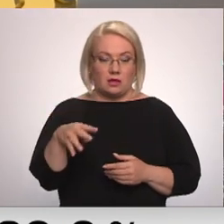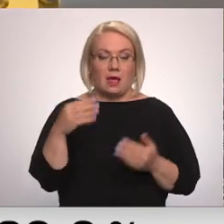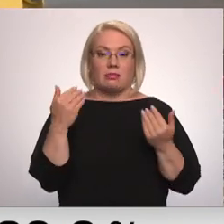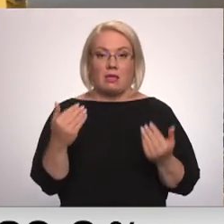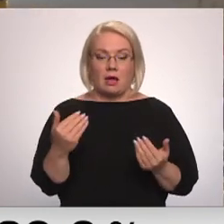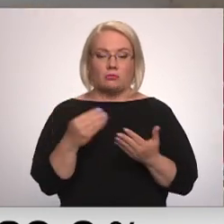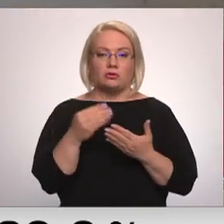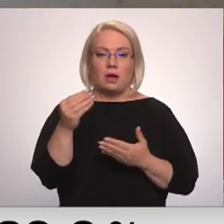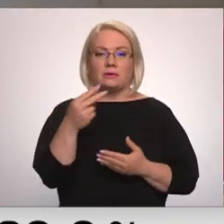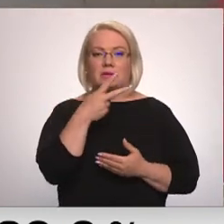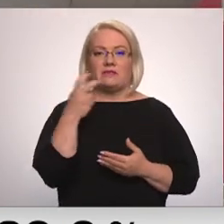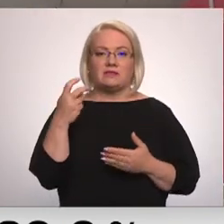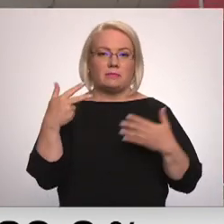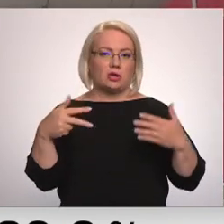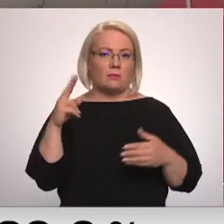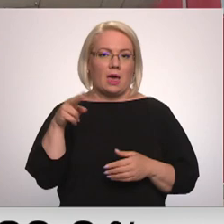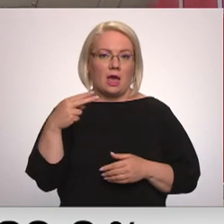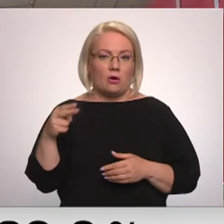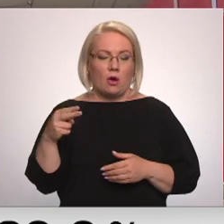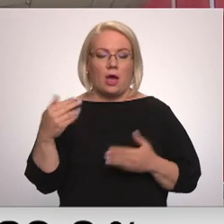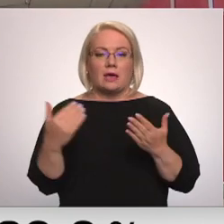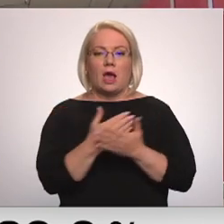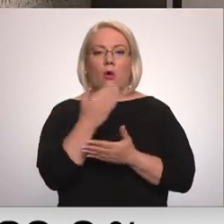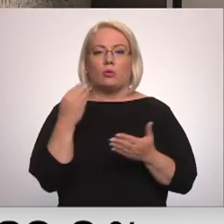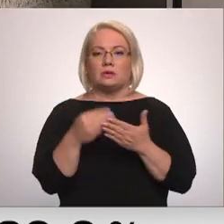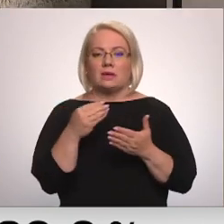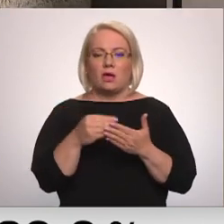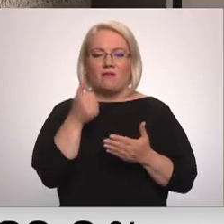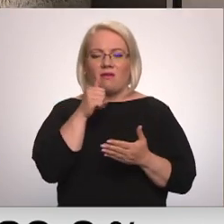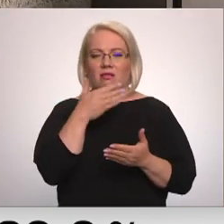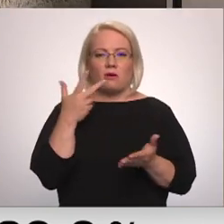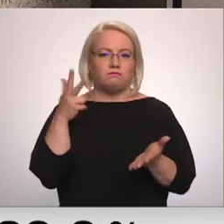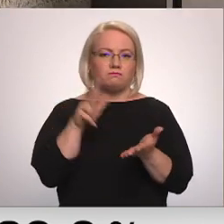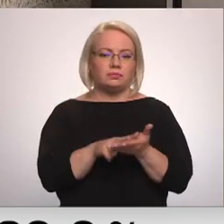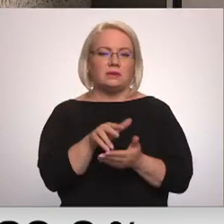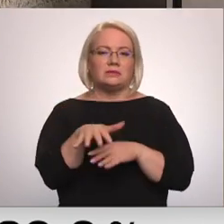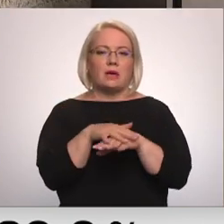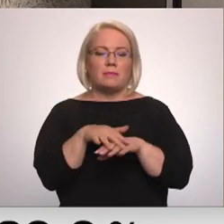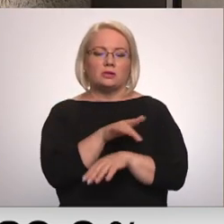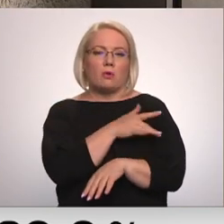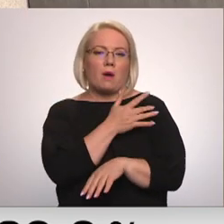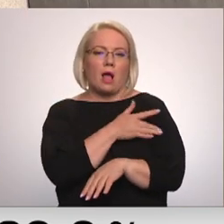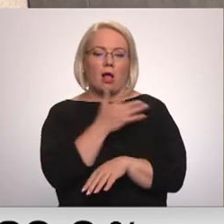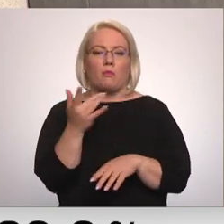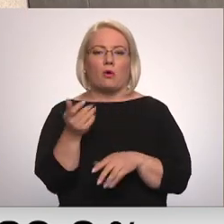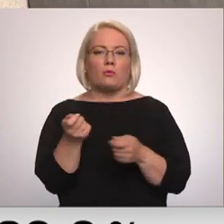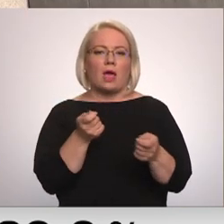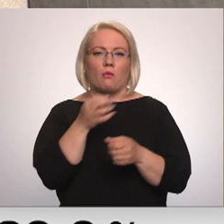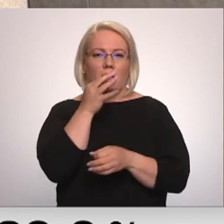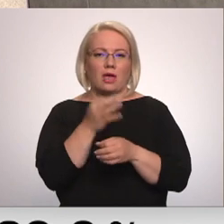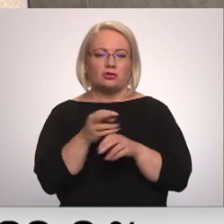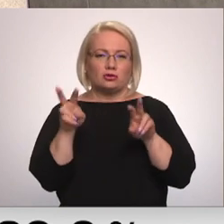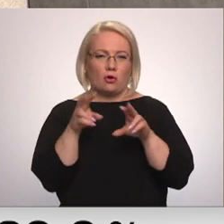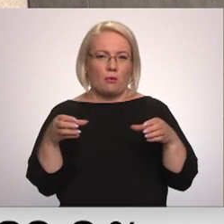eiro. Jauno Latvijas gāzes tarifu vēl nav apstiprinājusi sabiedriško pakalpojumu regulēšanas komisija. Tajā norāda, ka